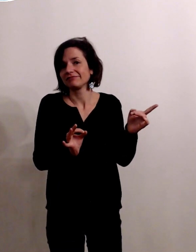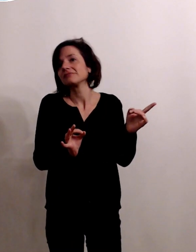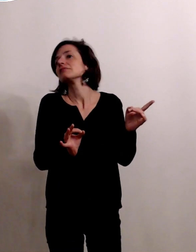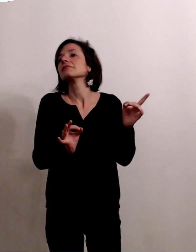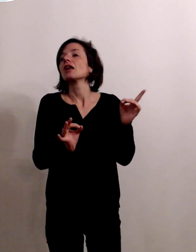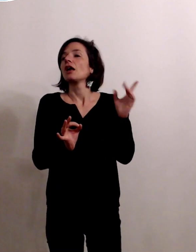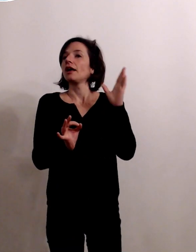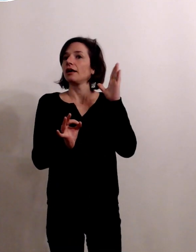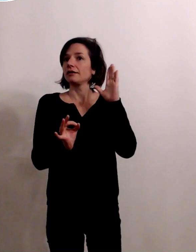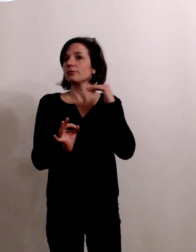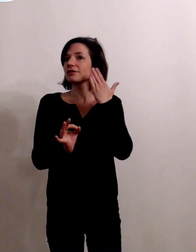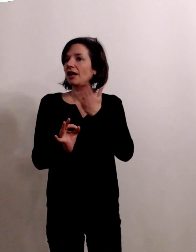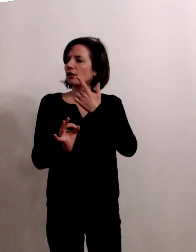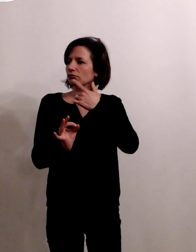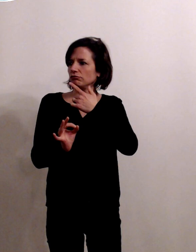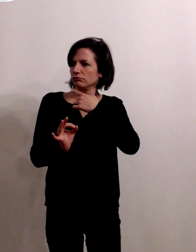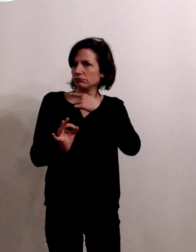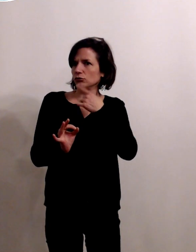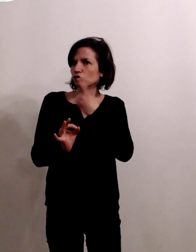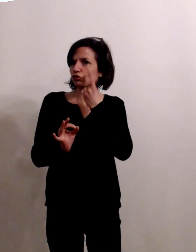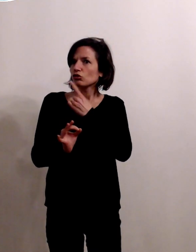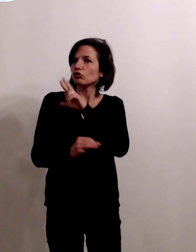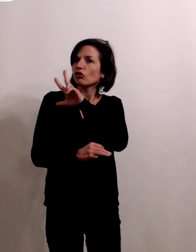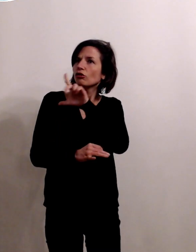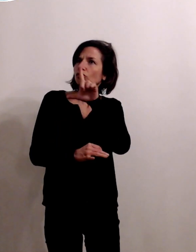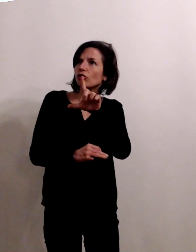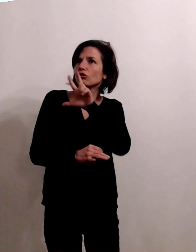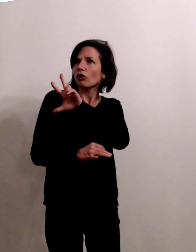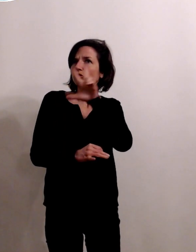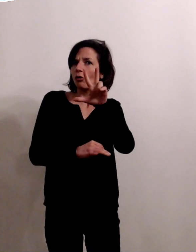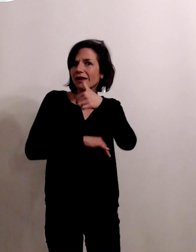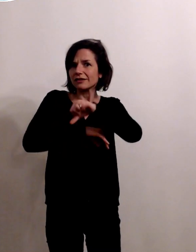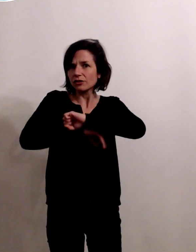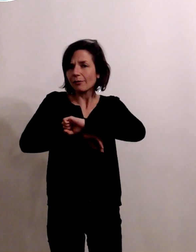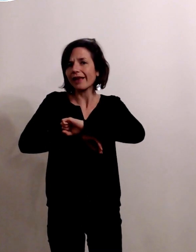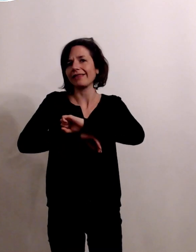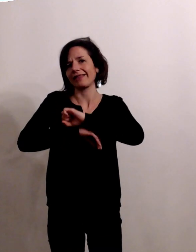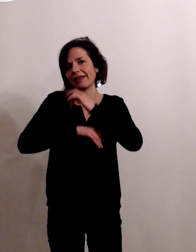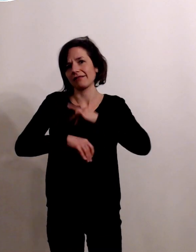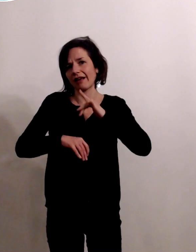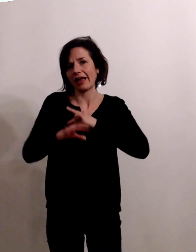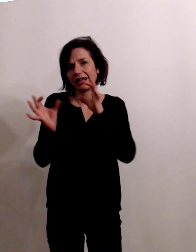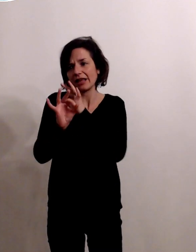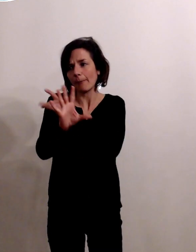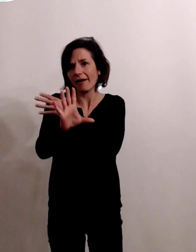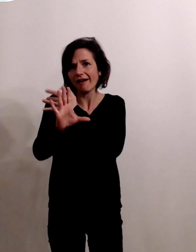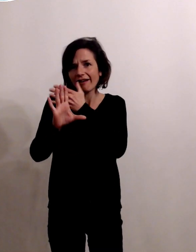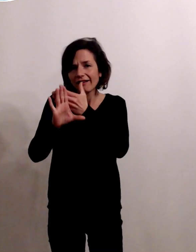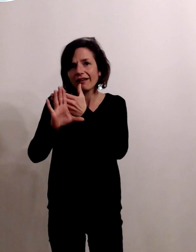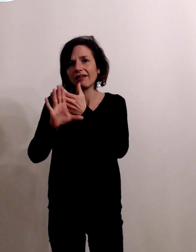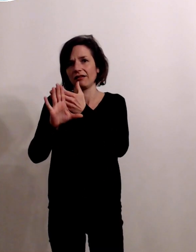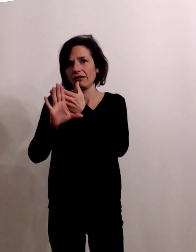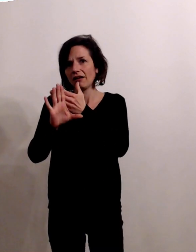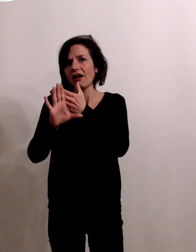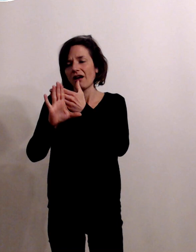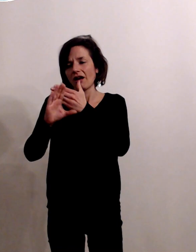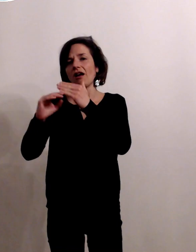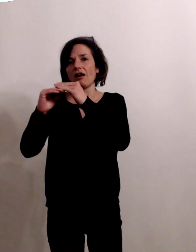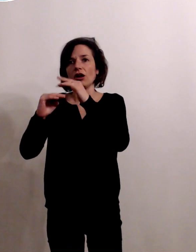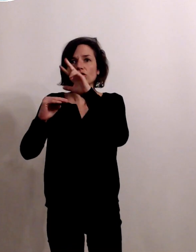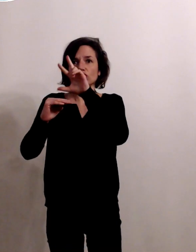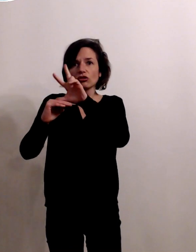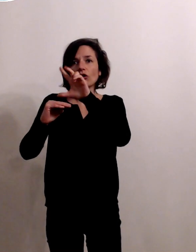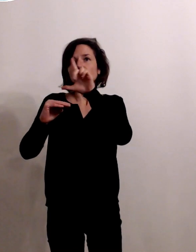été mises 32-33 semaines d'aménorée en dessous de 32-33 semaines d'aménorée en dessous de 1